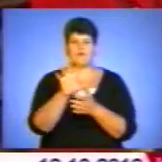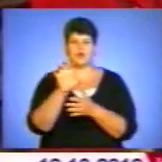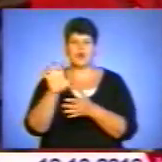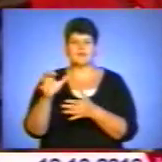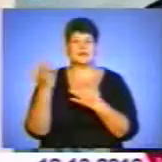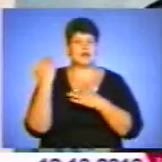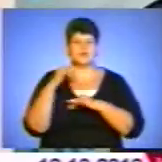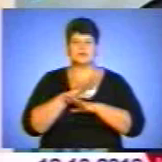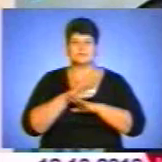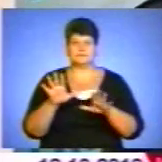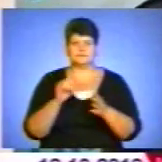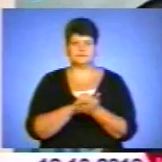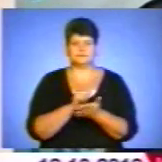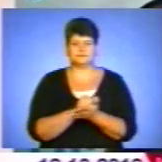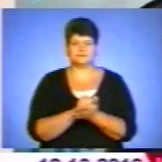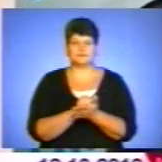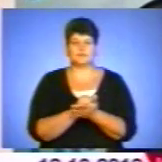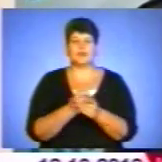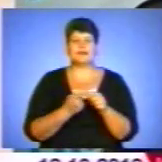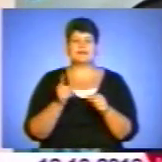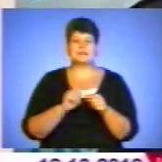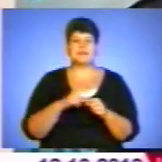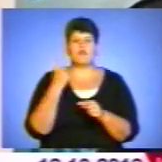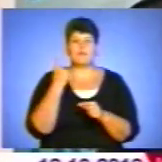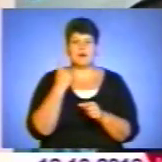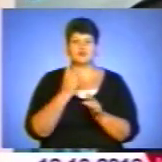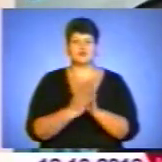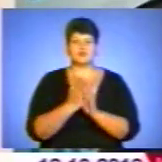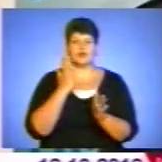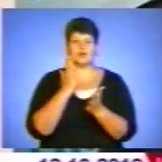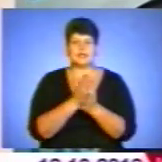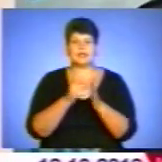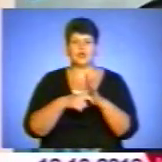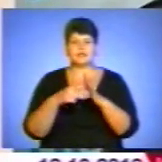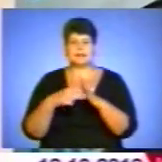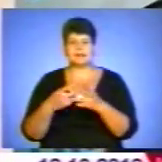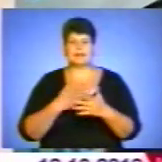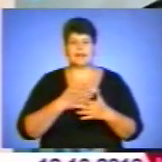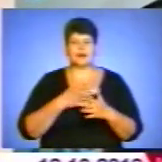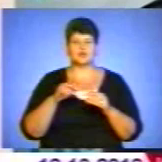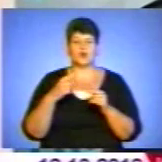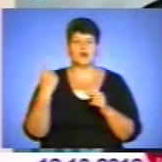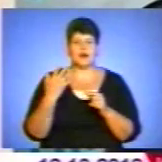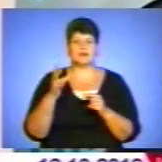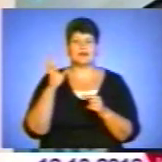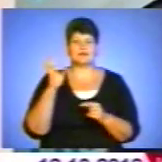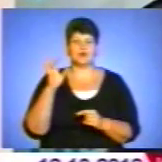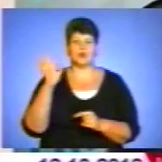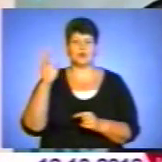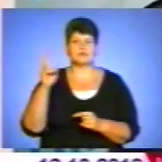публікувалися. Це в першу чергу є дослідники нашого краю. Звичайно, що варто задати Нестора Мизака, який видав